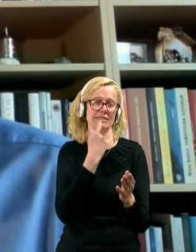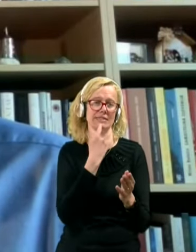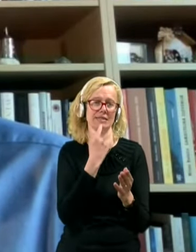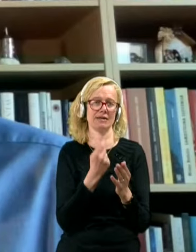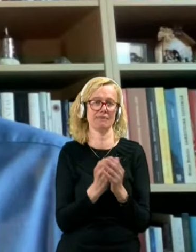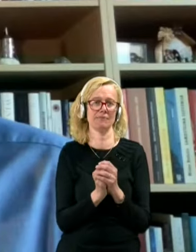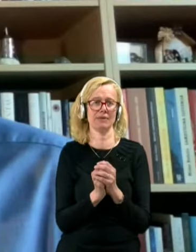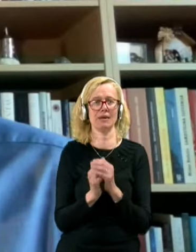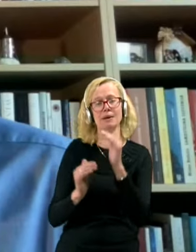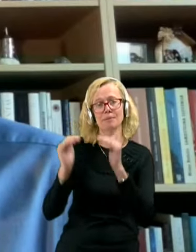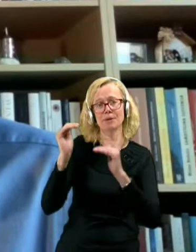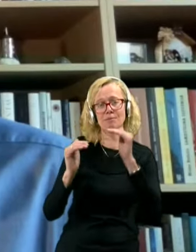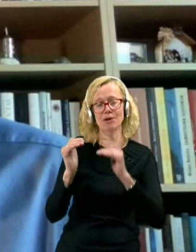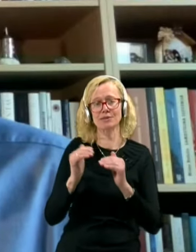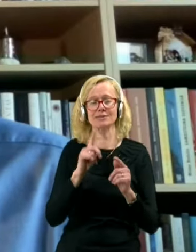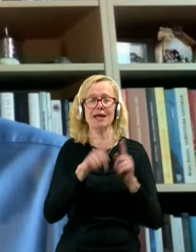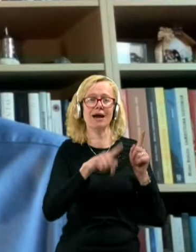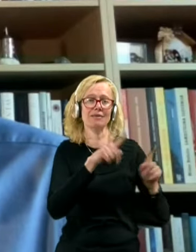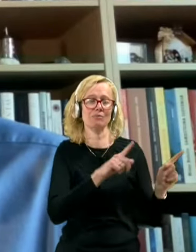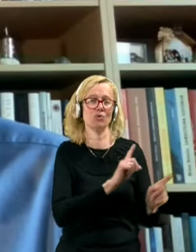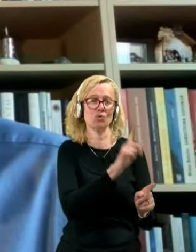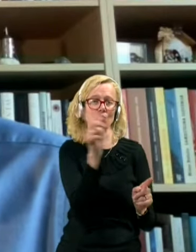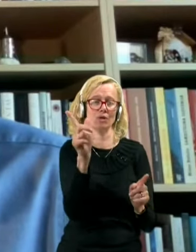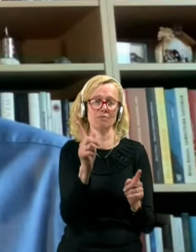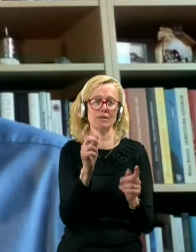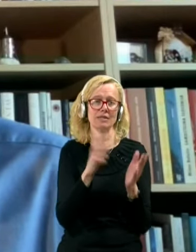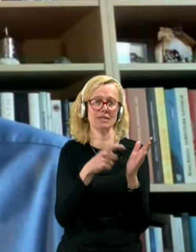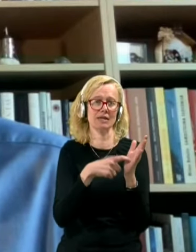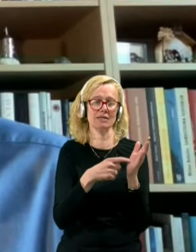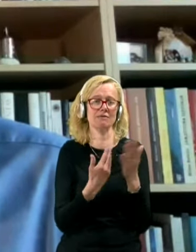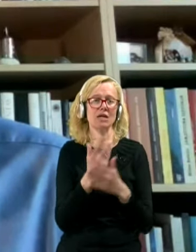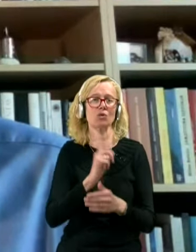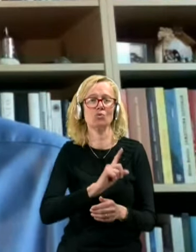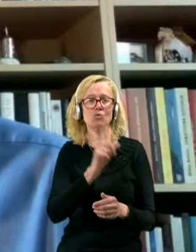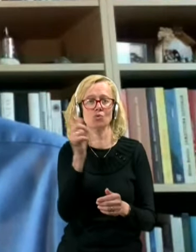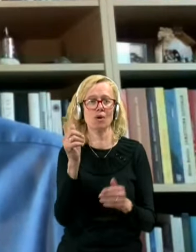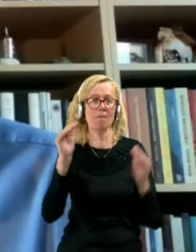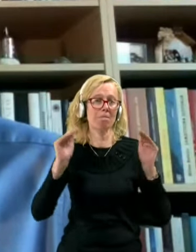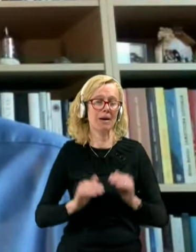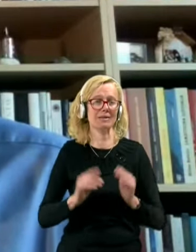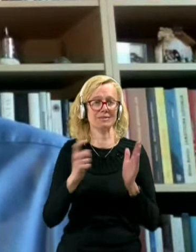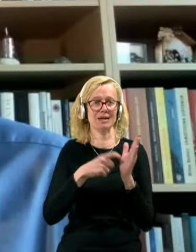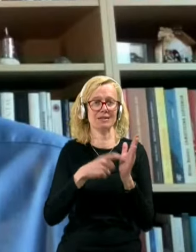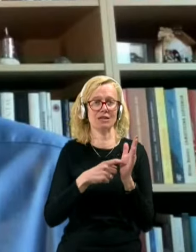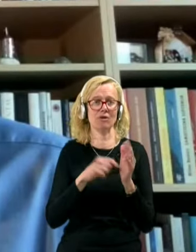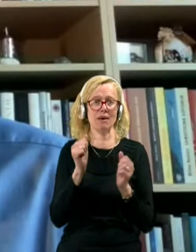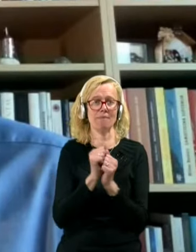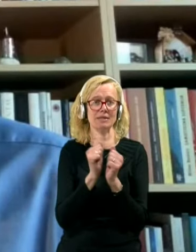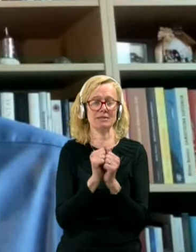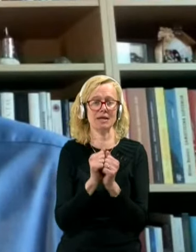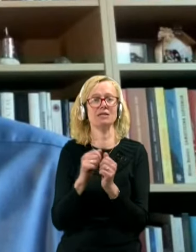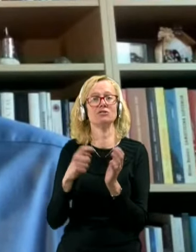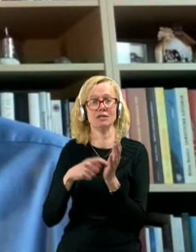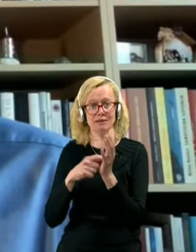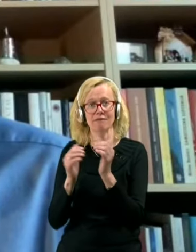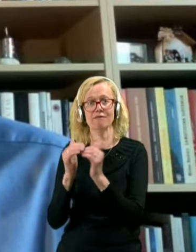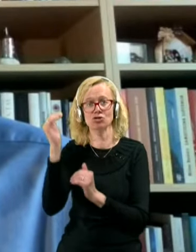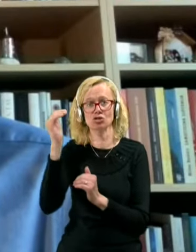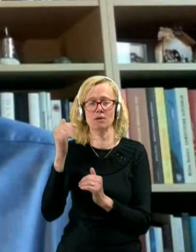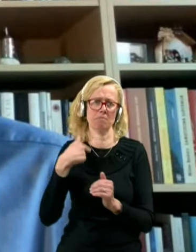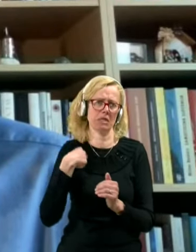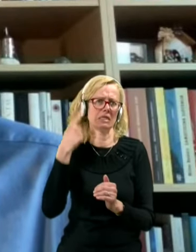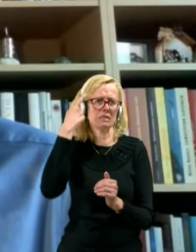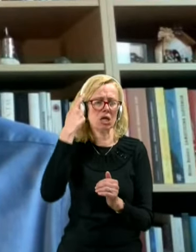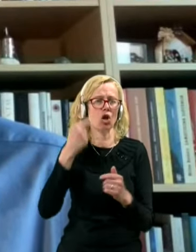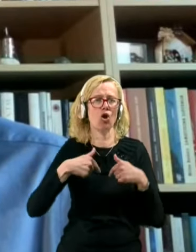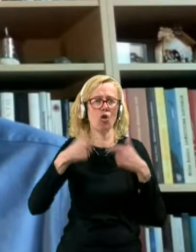Primarjalno z nekaterimi drugimi zahtevami za druga, celo menj zahtevna mesta so te zahteve višji in tukaj se meni zdaj